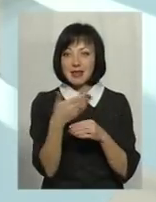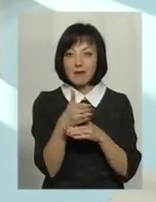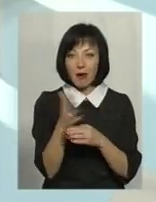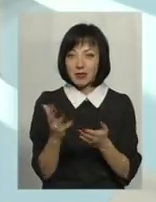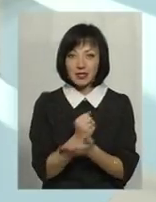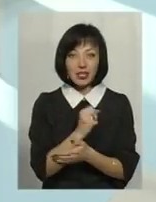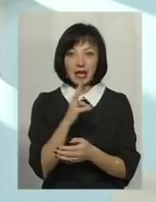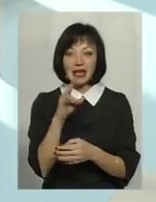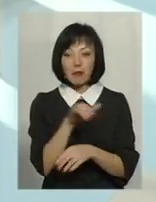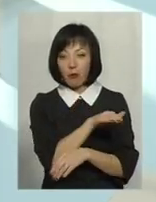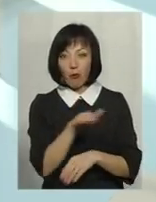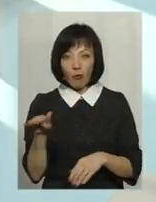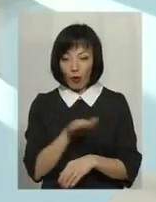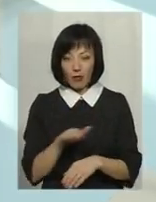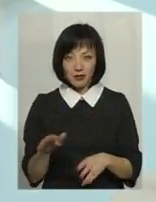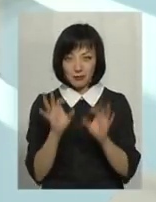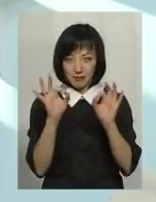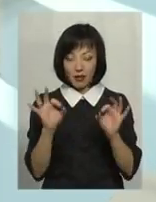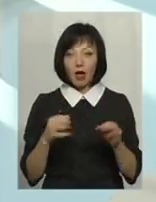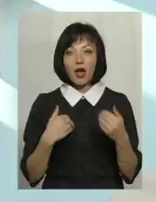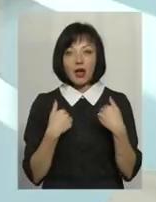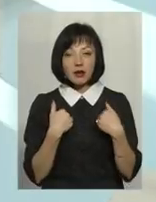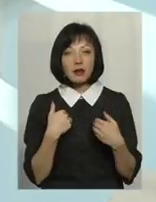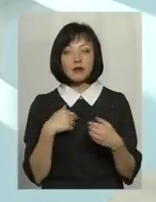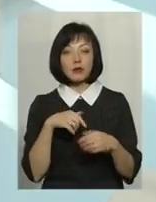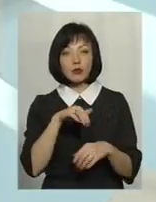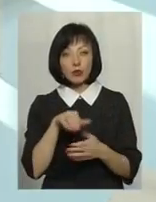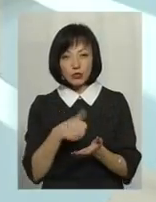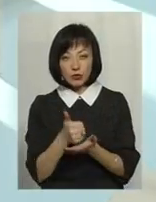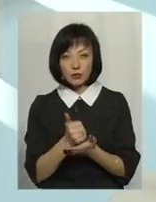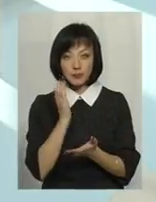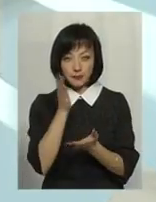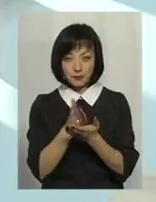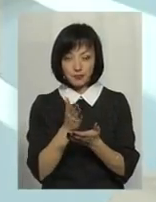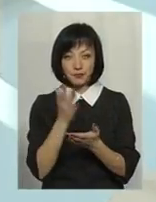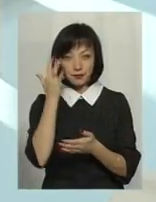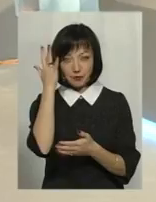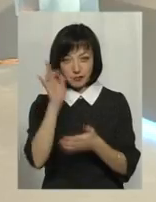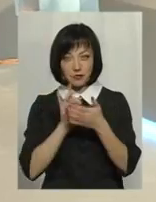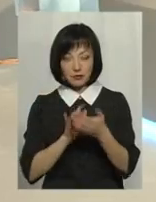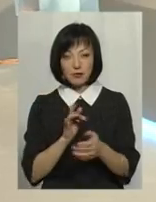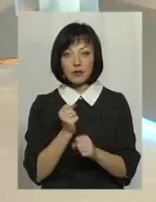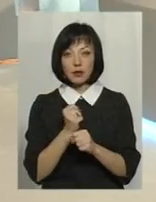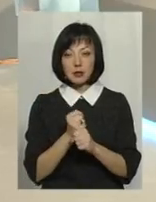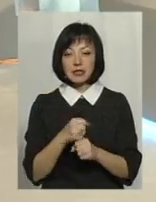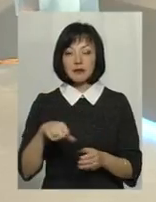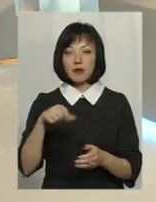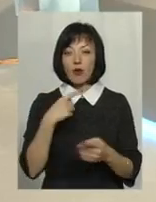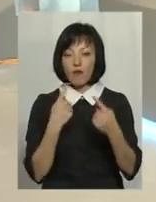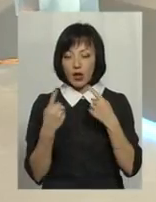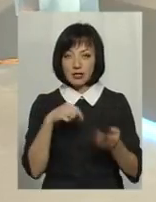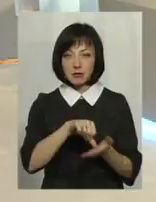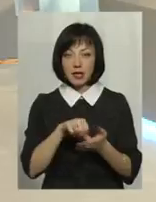знайшов, ні полички не знайшов. Тому ми собі як основну і за мету ставимо, і ми про це говорили і з представниками